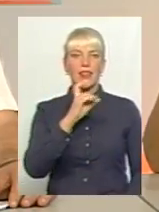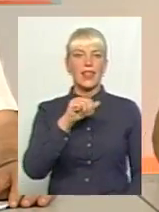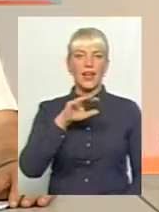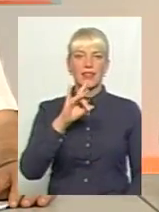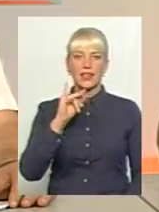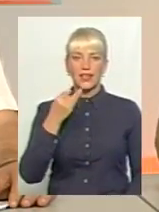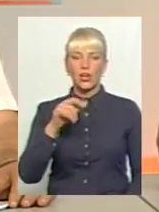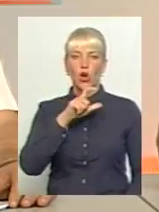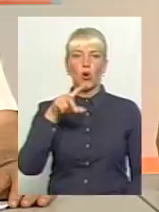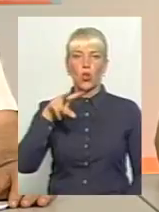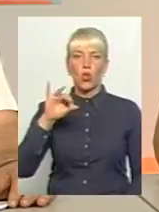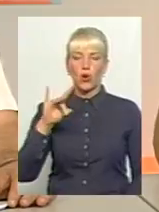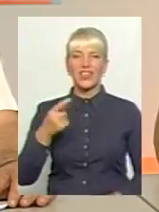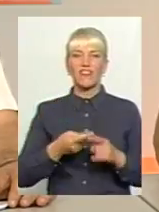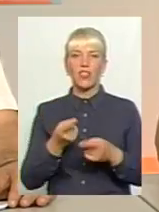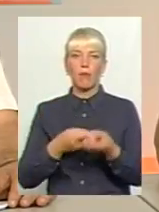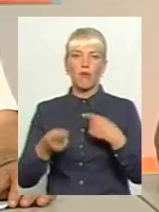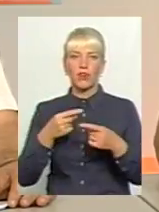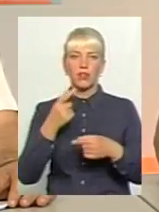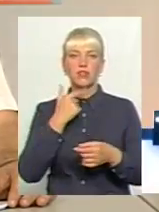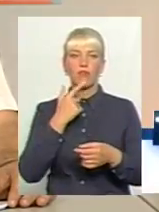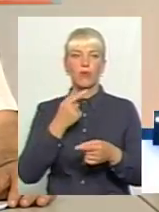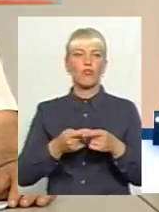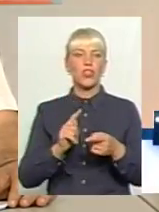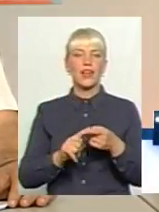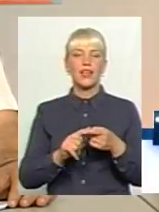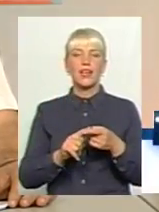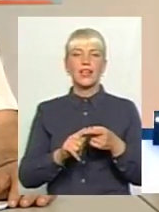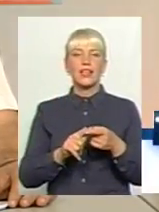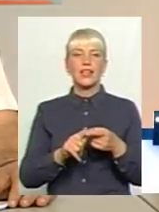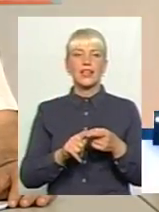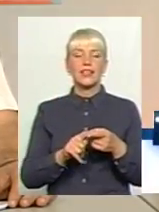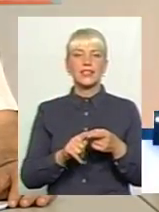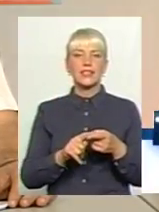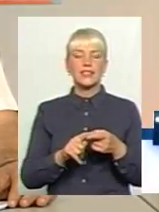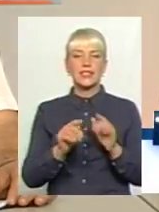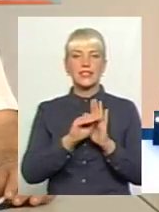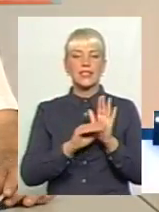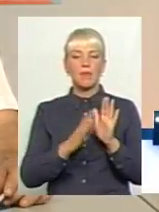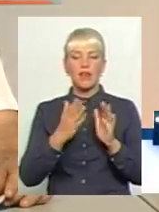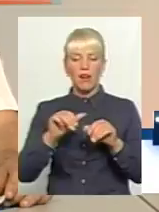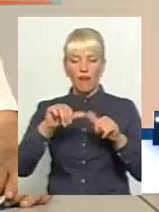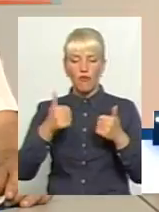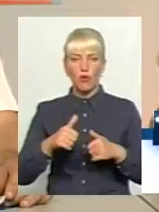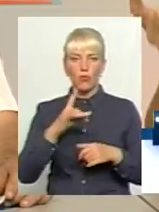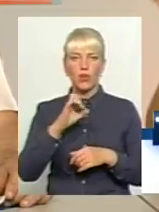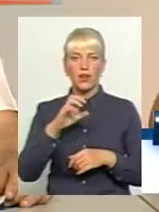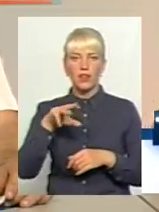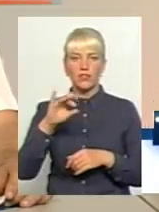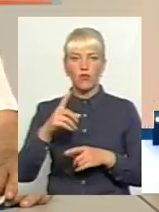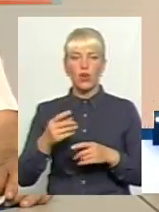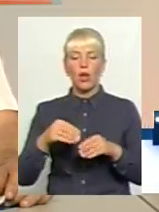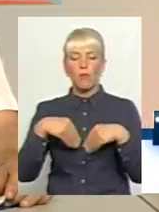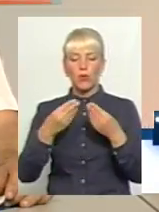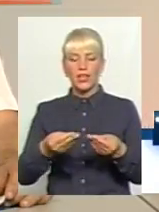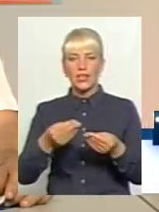їм же потім вертають цукрою. Тобто, в нас не закрита система, яка формує раствор зачиски, подається по закритій системі в